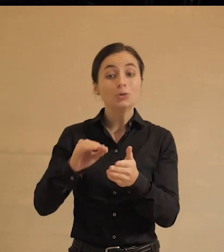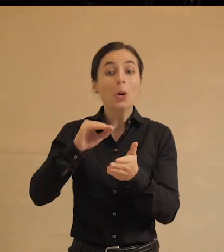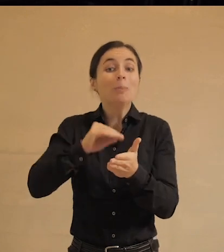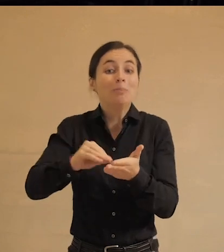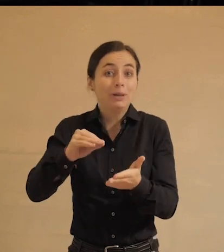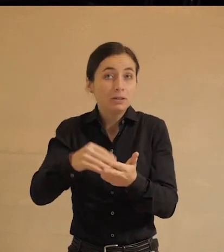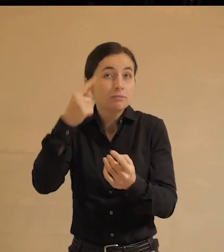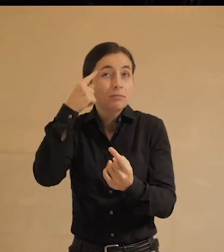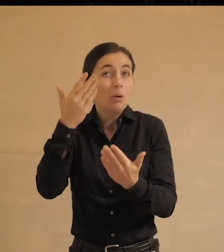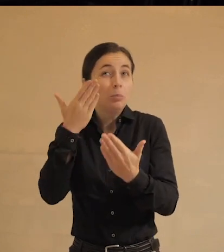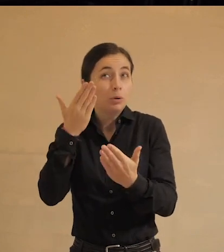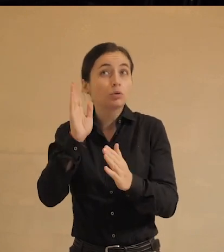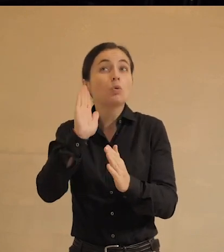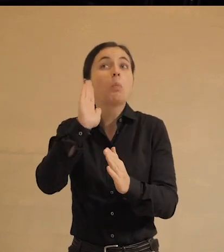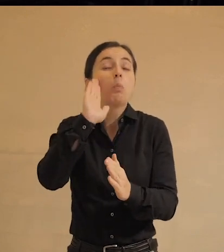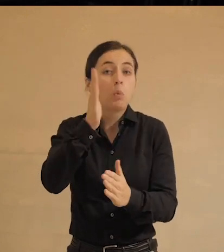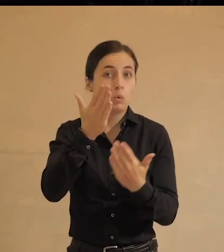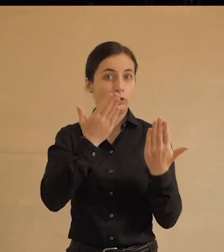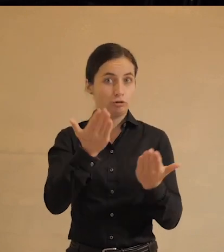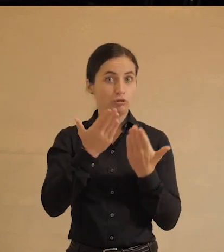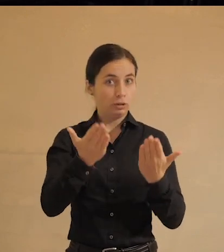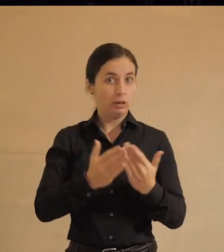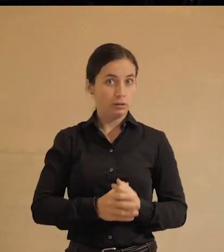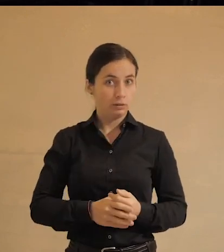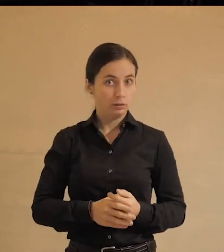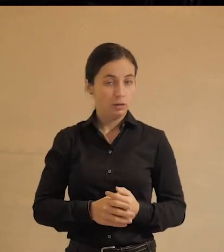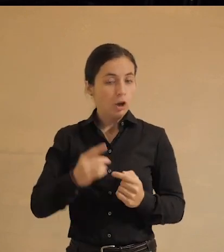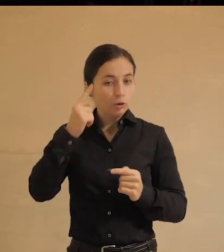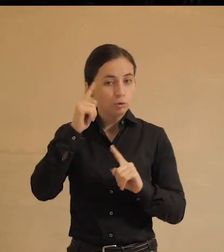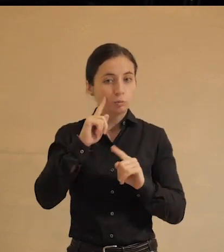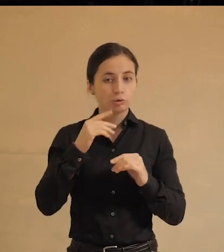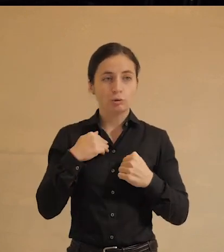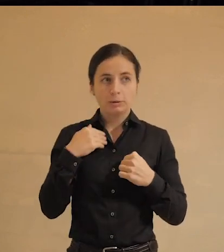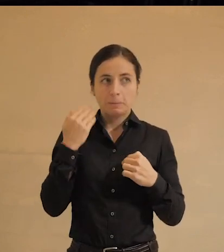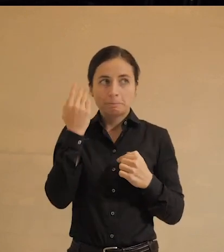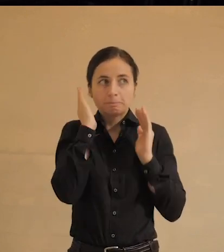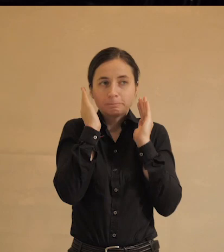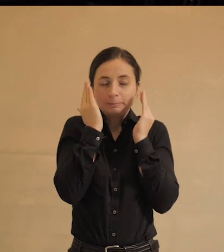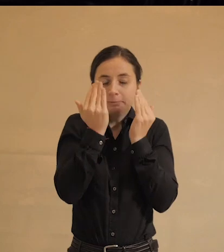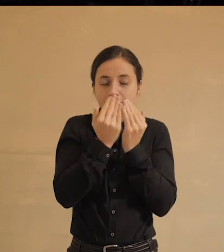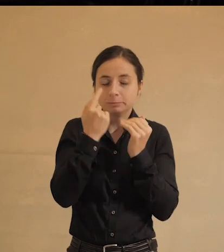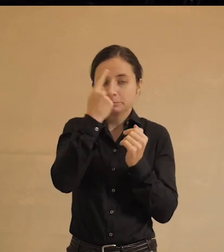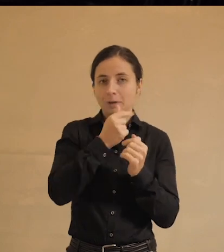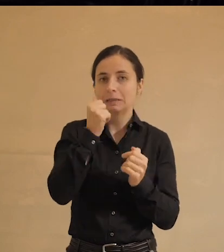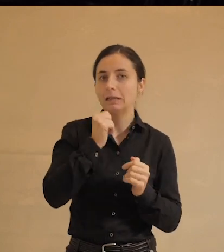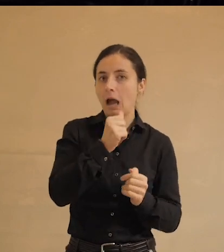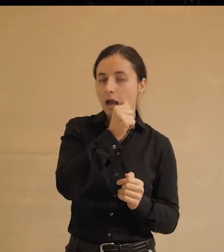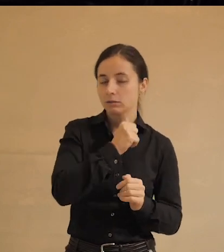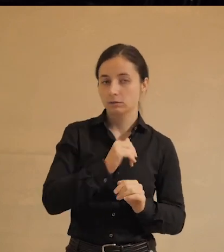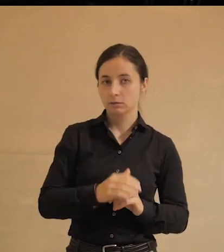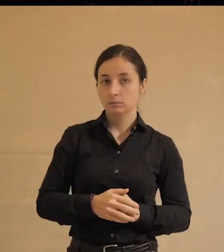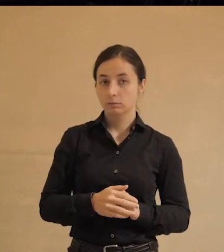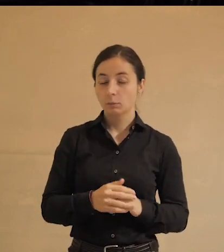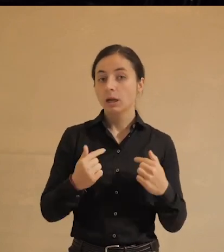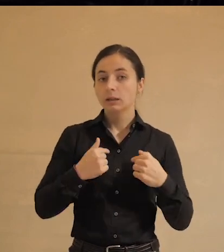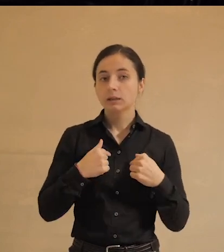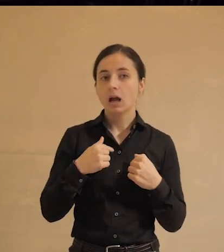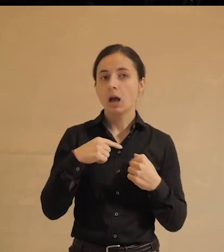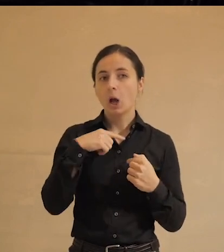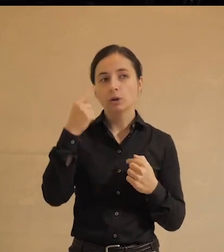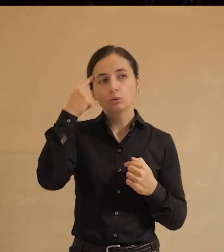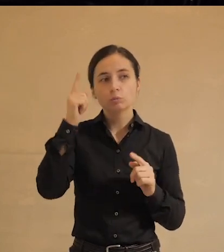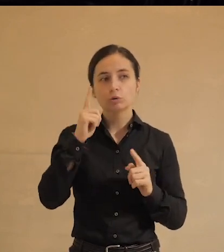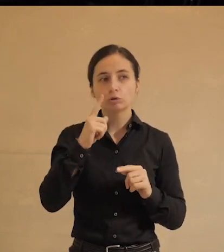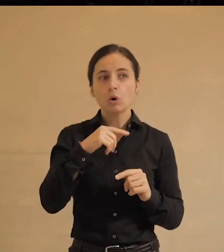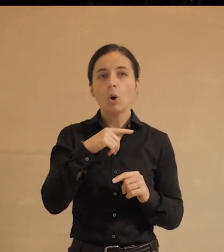предполагал, что это будет прочитано. Не предполагалось, что это вот прям такая интимная тайна. В общем, не то, чтобы я хочу подвести вас